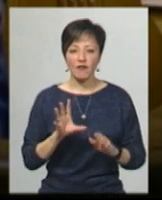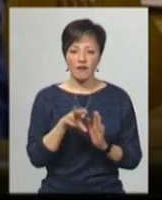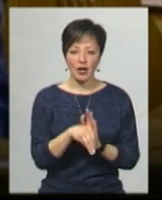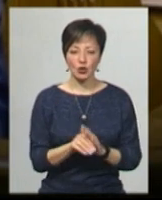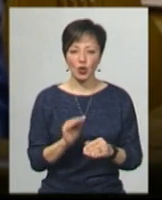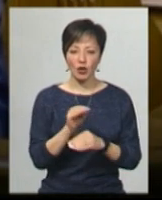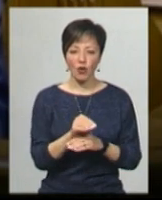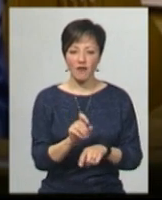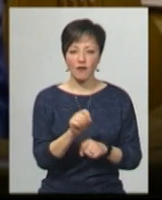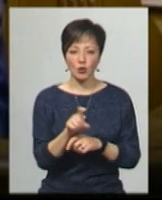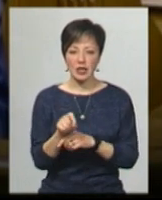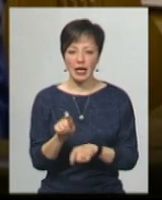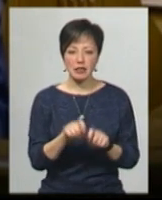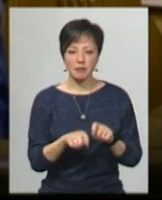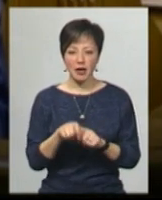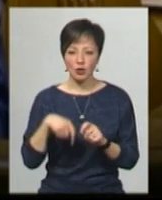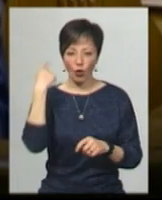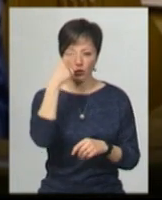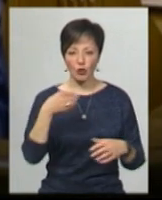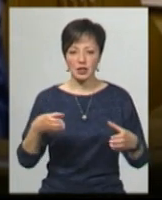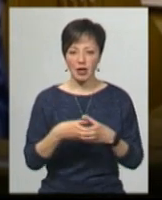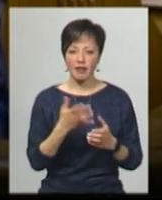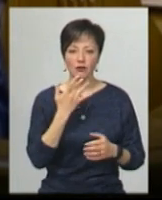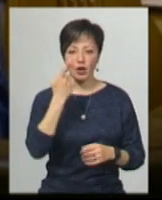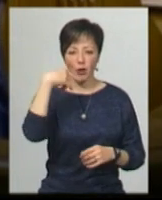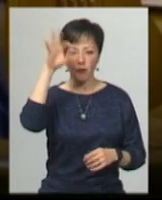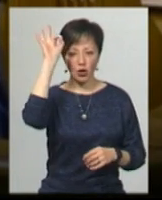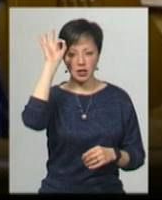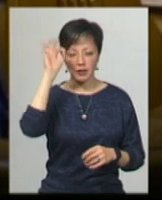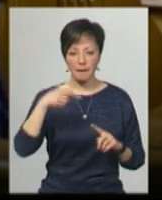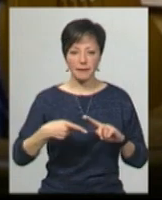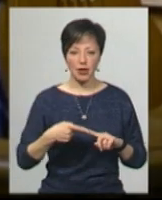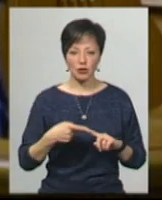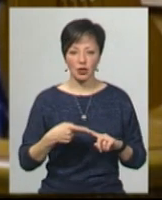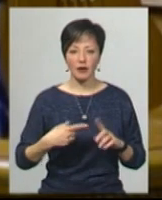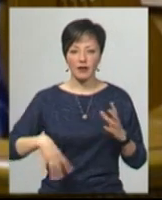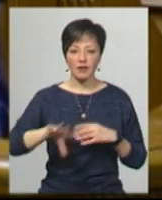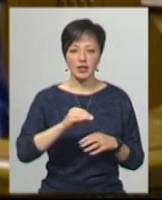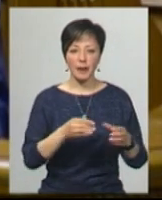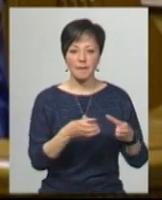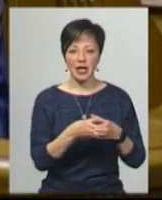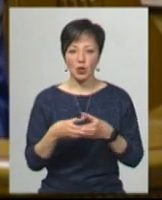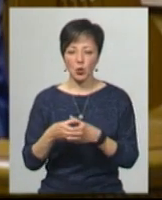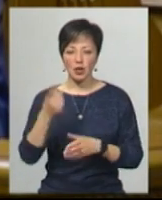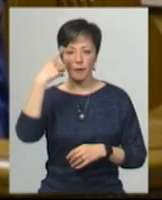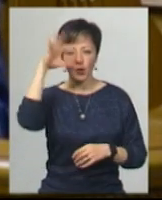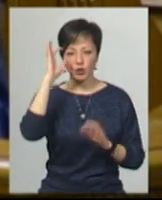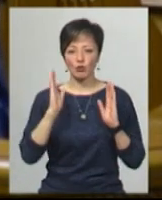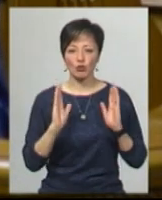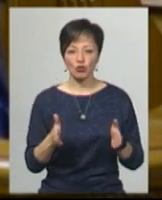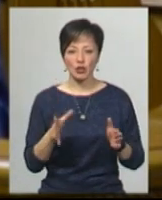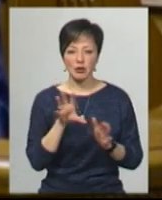функцій інспекції з особового складу національної поліції. Зокрема, перше, у всіх підрозділах поліції буде